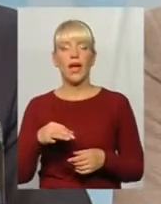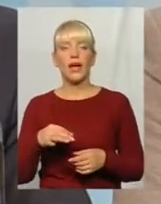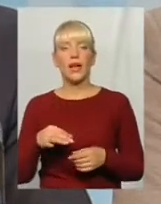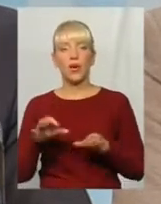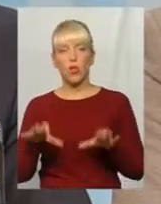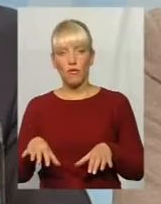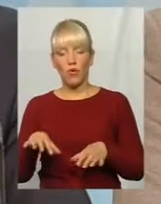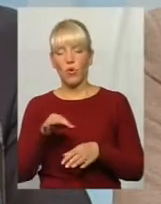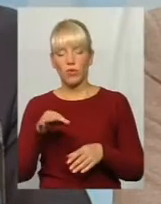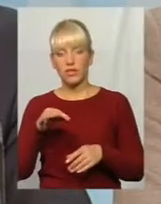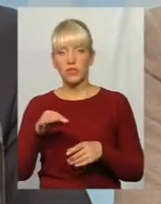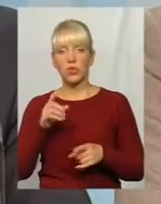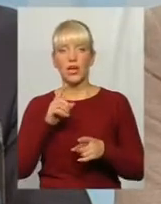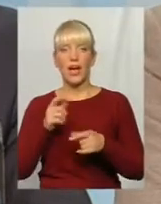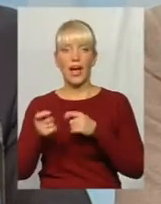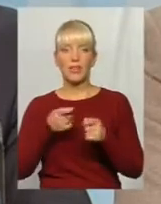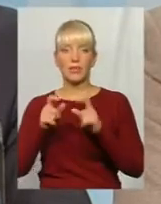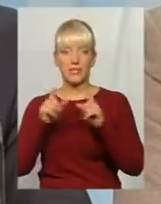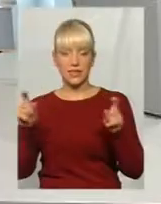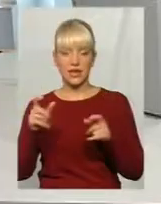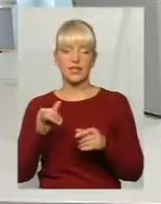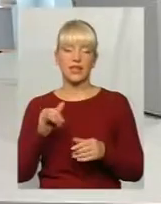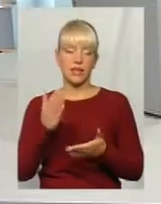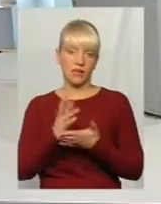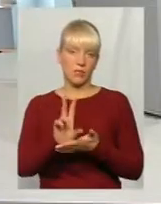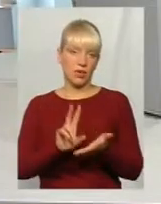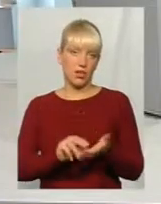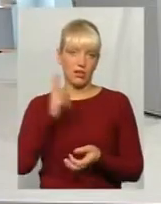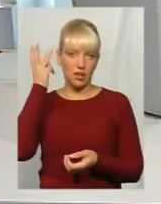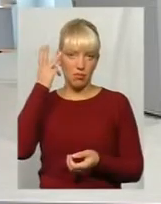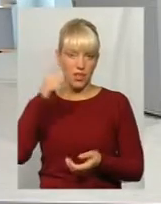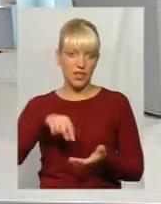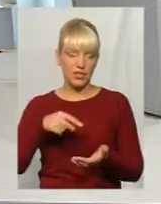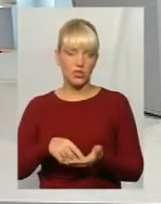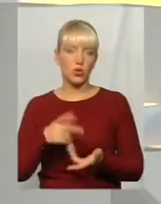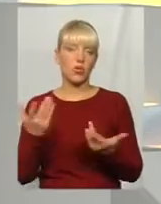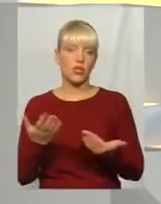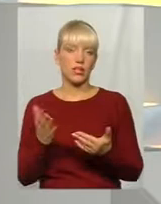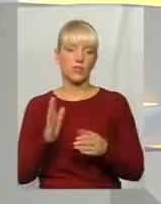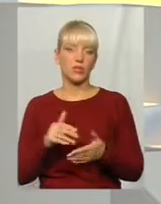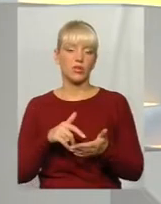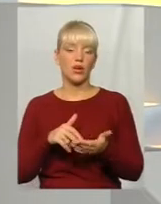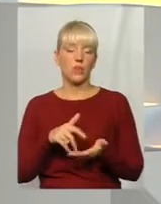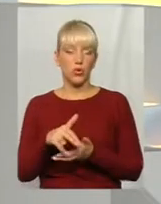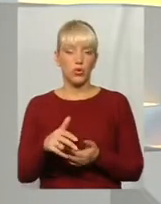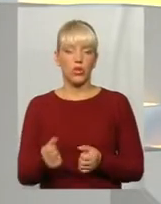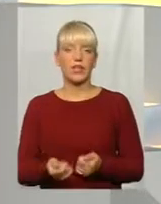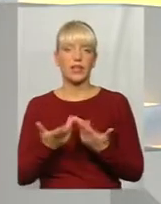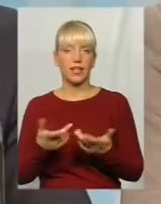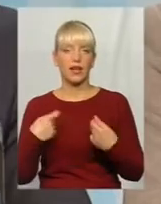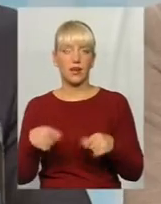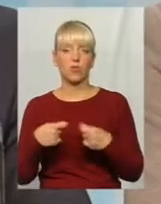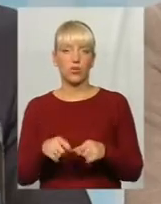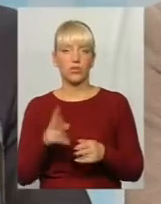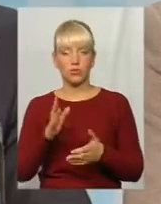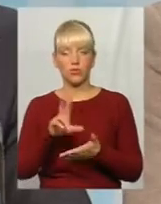буду спілкуватись з головою обласної ради, тому що є приклад Хмельницького. Хай тільки пройдуть буквально кілька торгів, кілька продажів, одразу можна буде ставити в